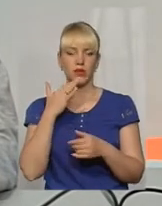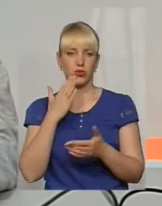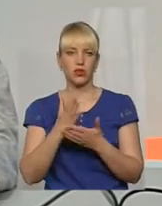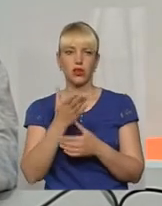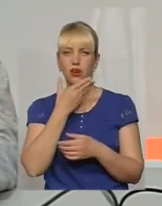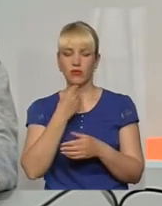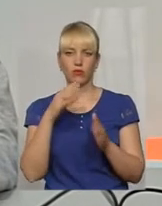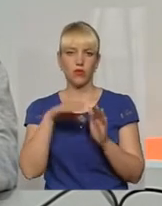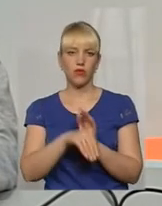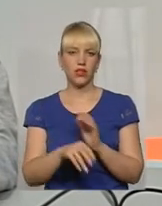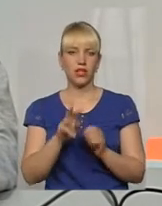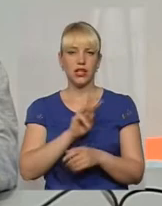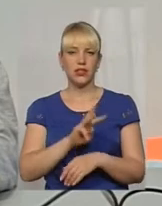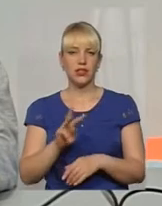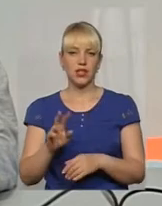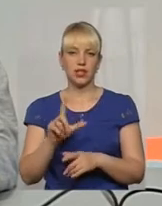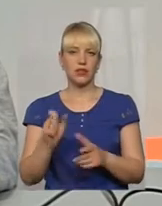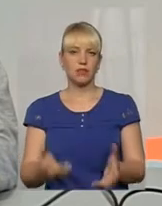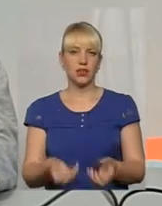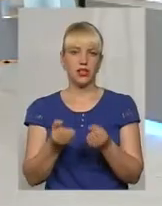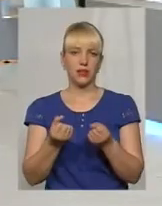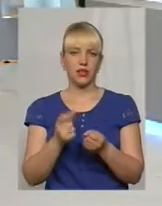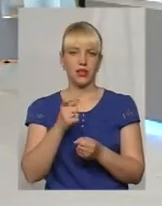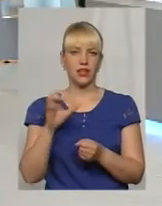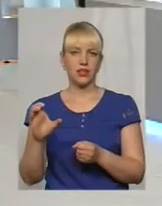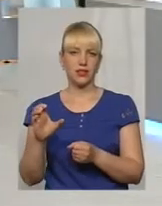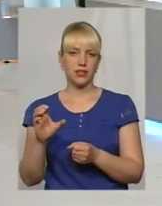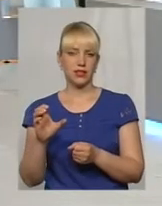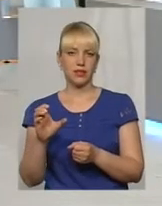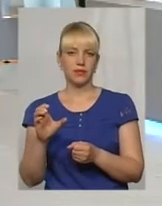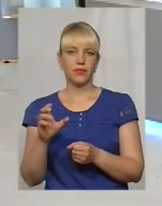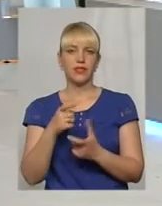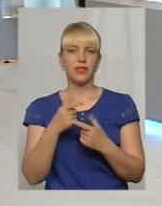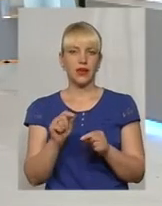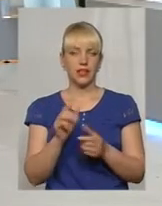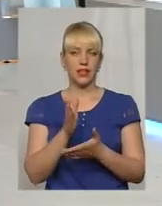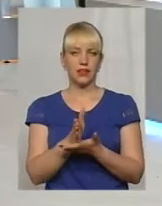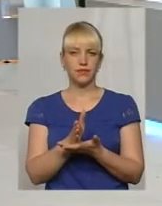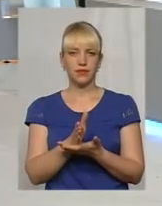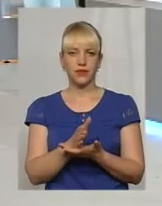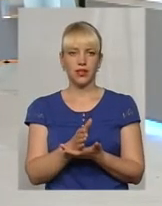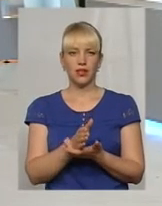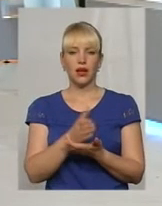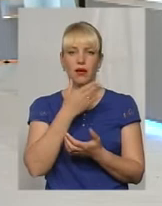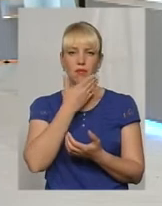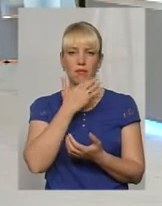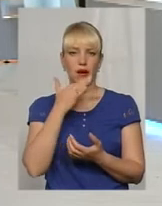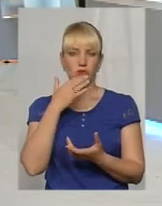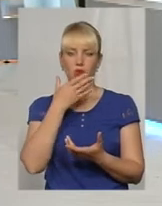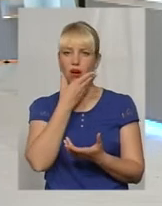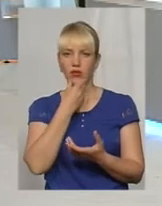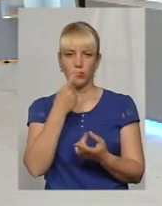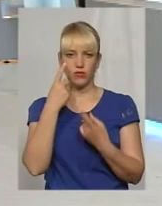гарних запровадили сайтів за підтримки Європейського Союзу, де є доволі гарна інформація